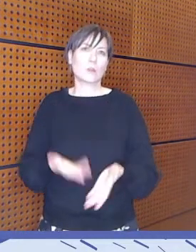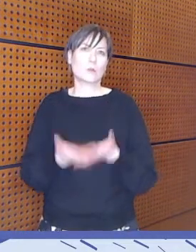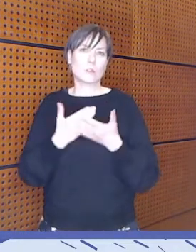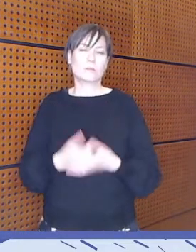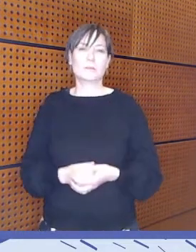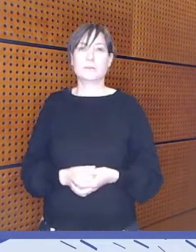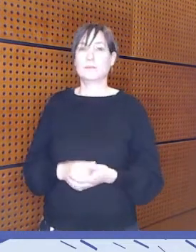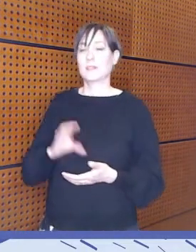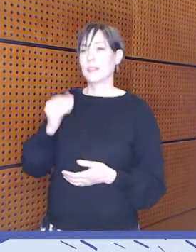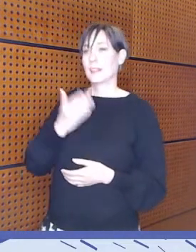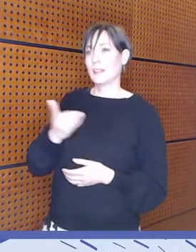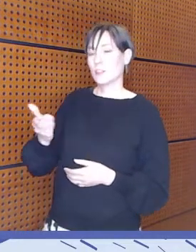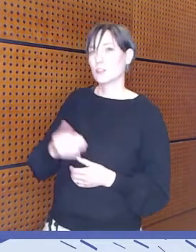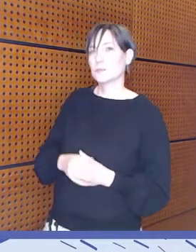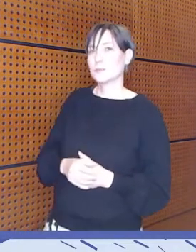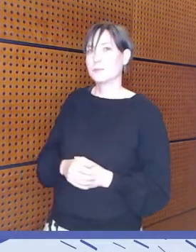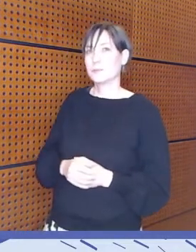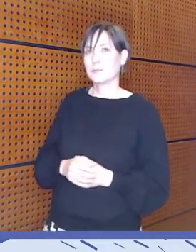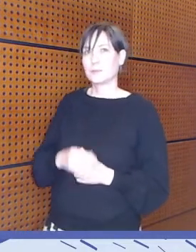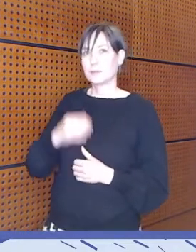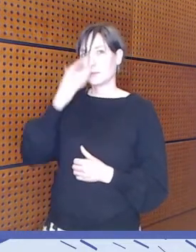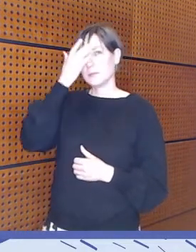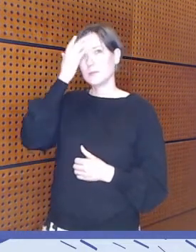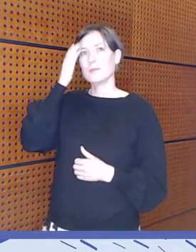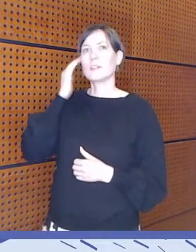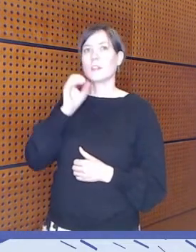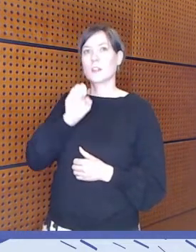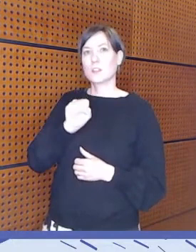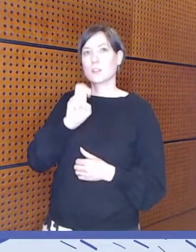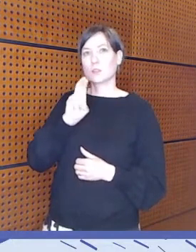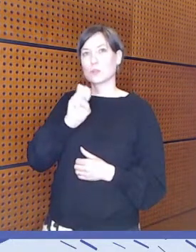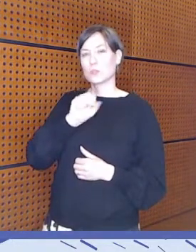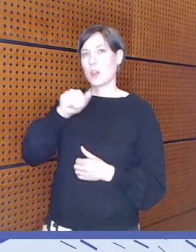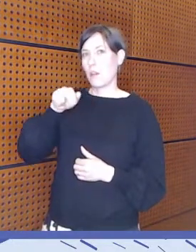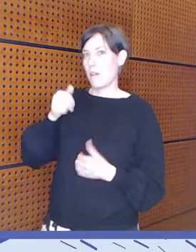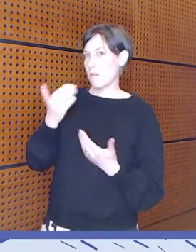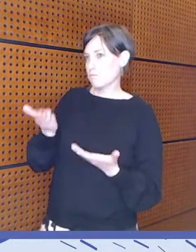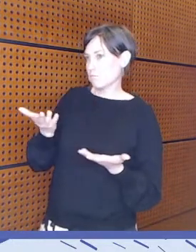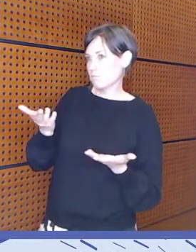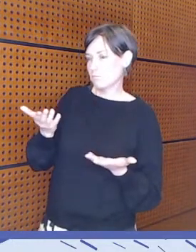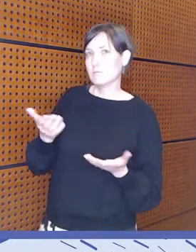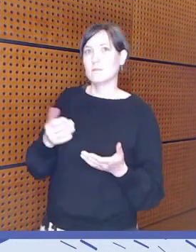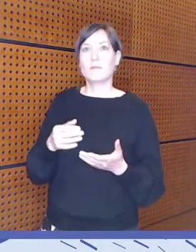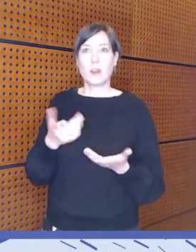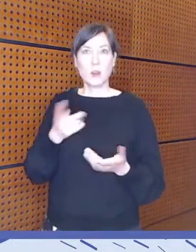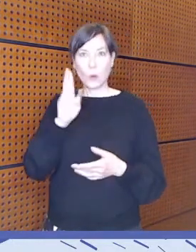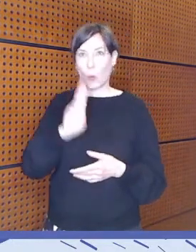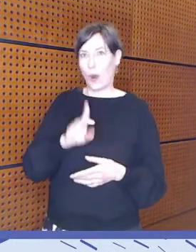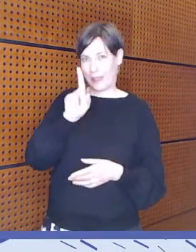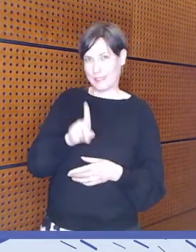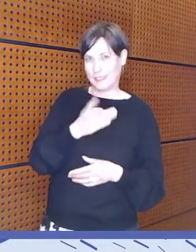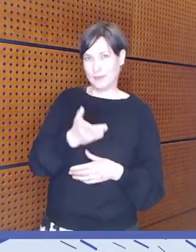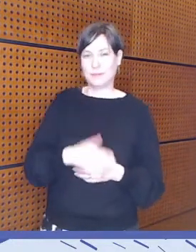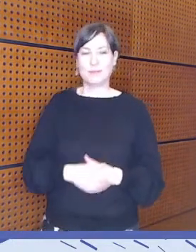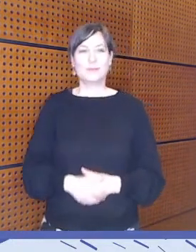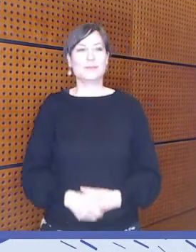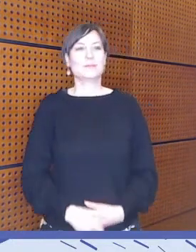Kiitos. Tuleeko Susannalle tai... Joo, Ulla oli ensi. Joo.